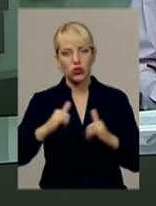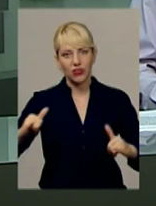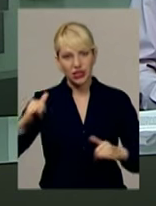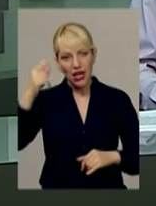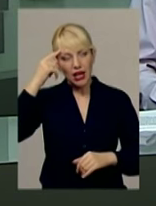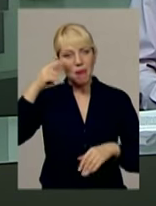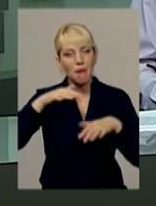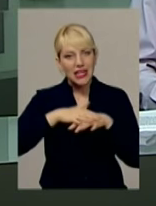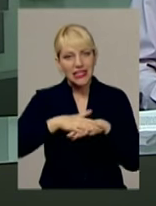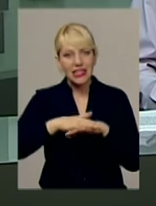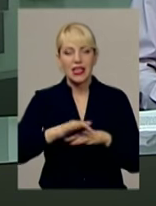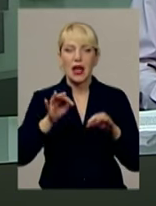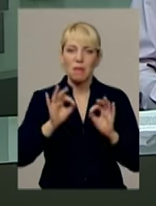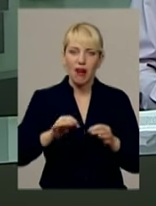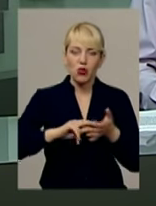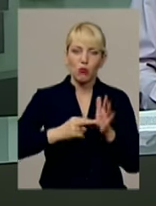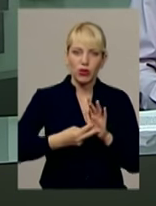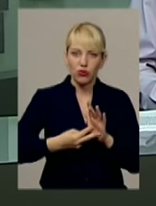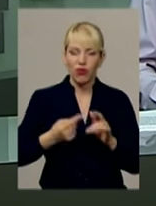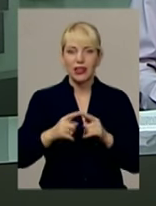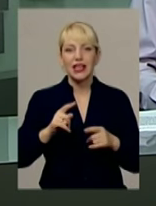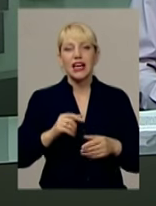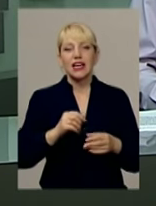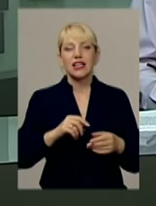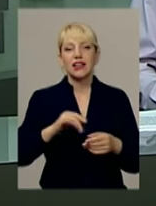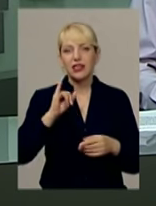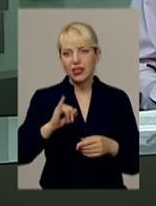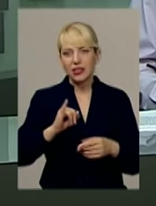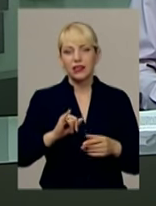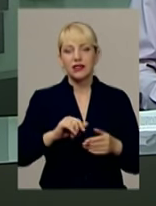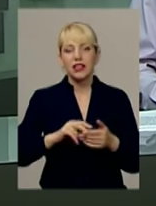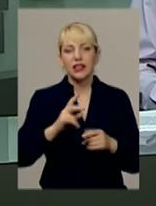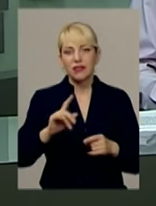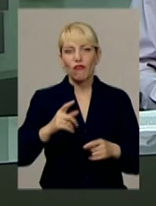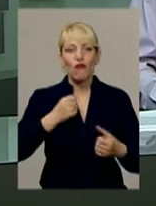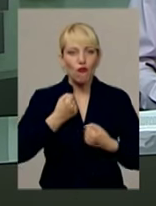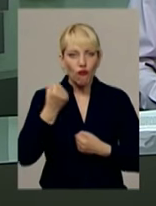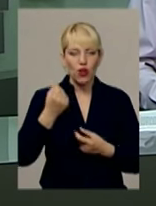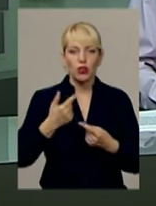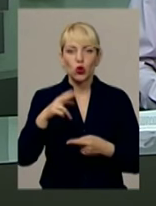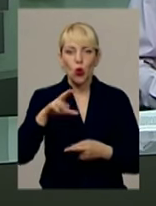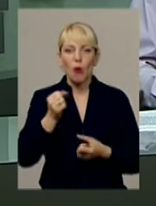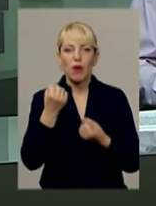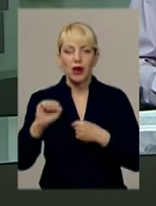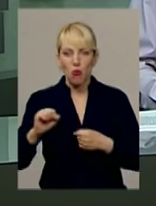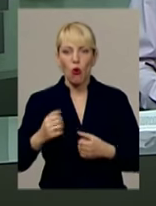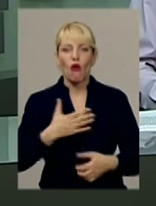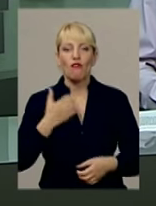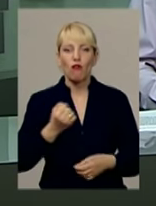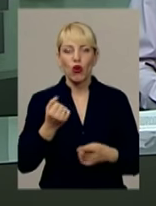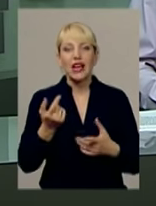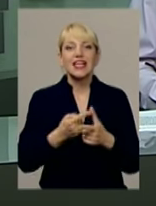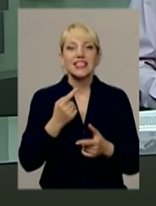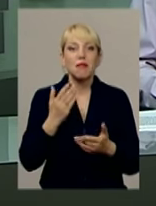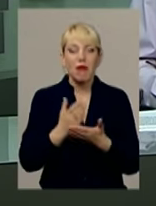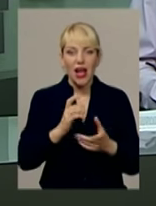навчає правильно будувати стратегію і тактику, а також формує незламну волю до перемоги. Про те, чим має шаховий спорт